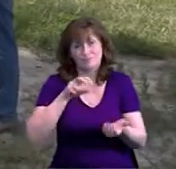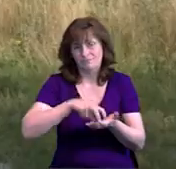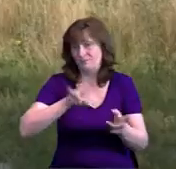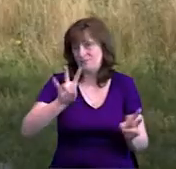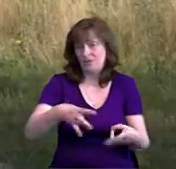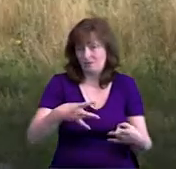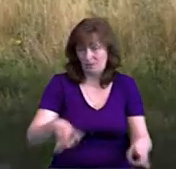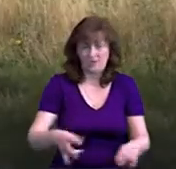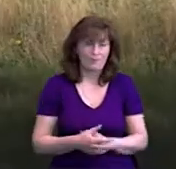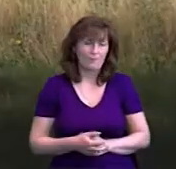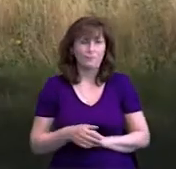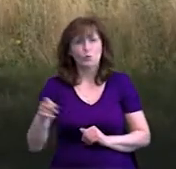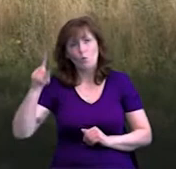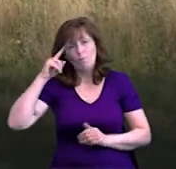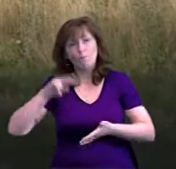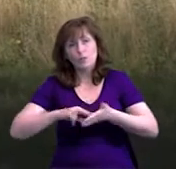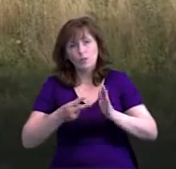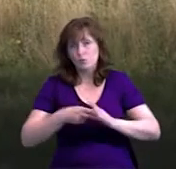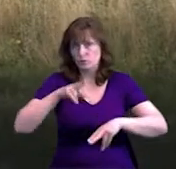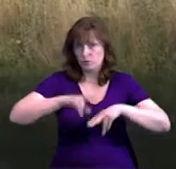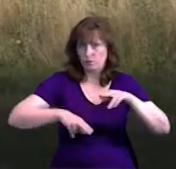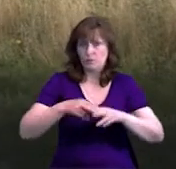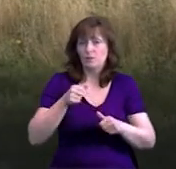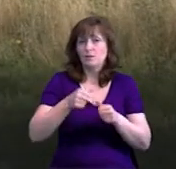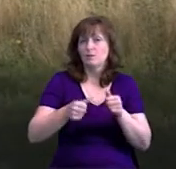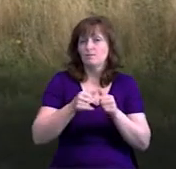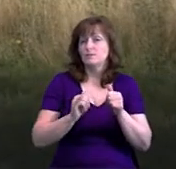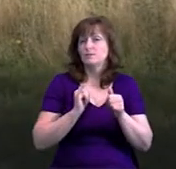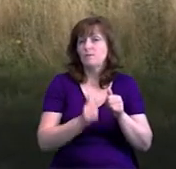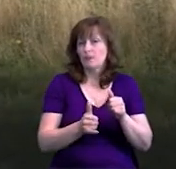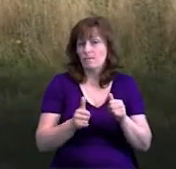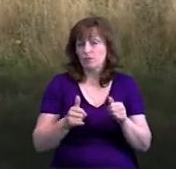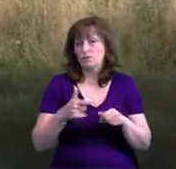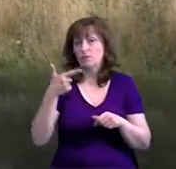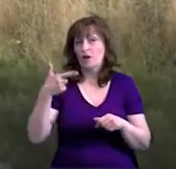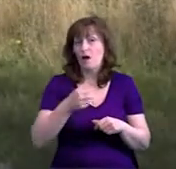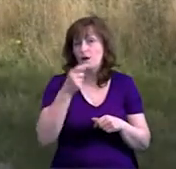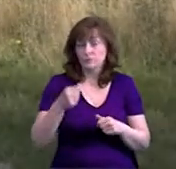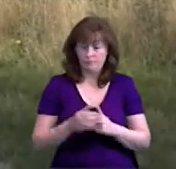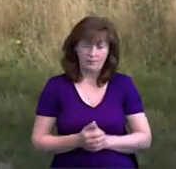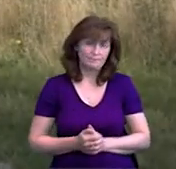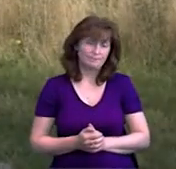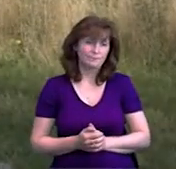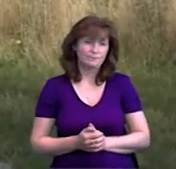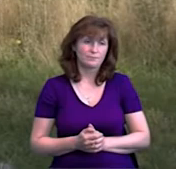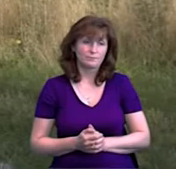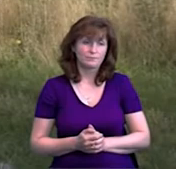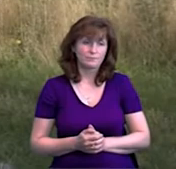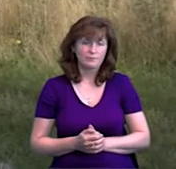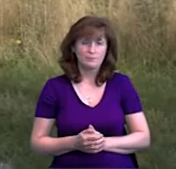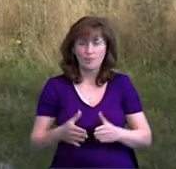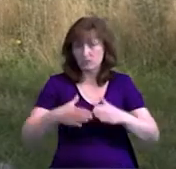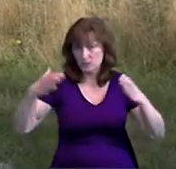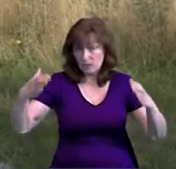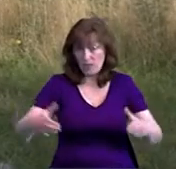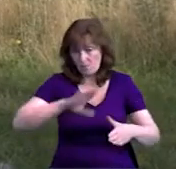варто. На даний ділянті планується збудуватися заправочна станція газова з ємностями,